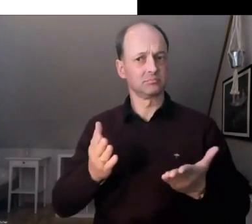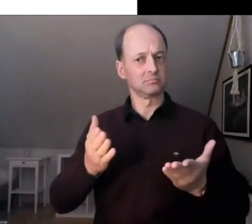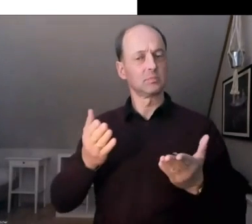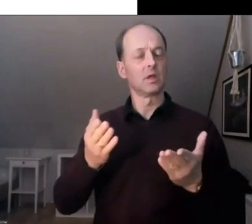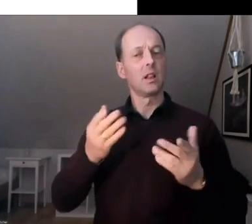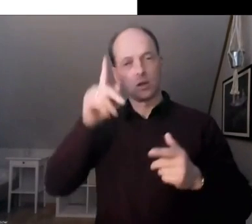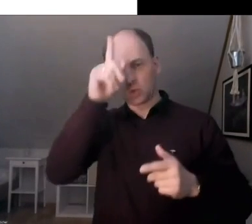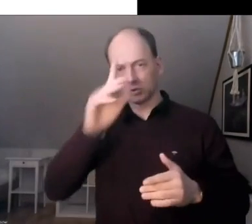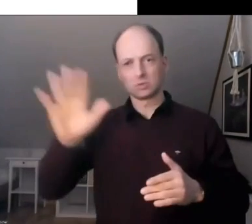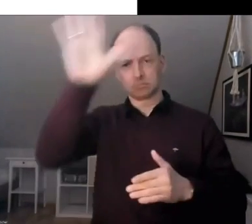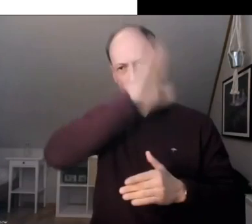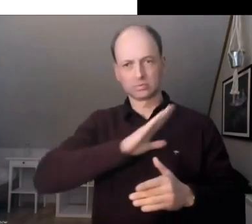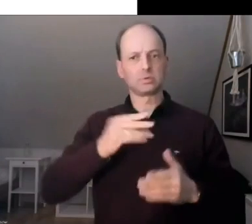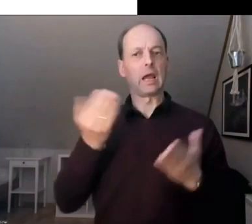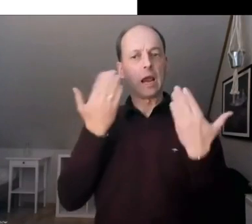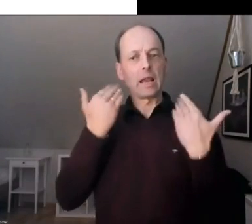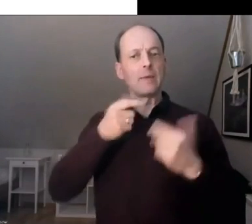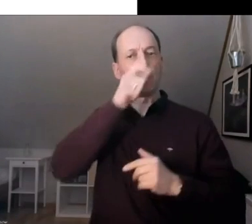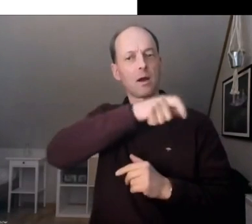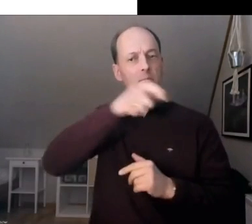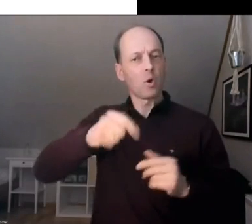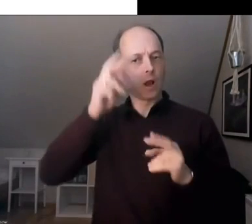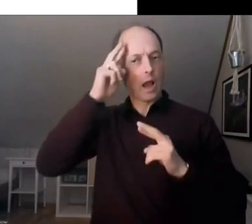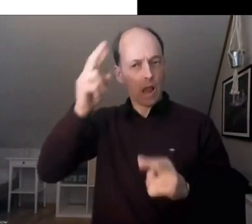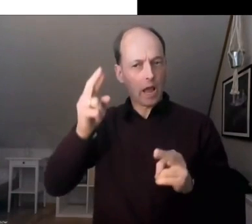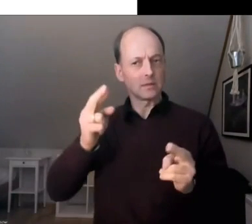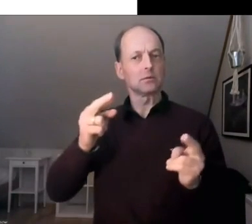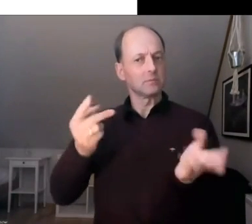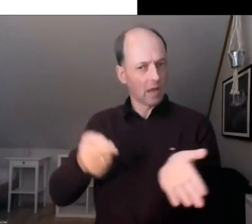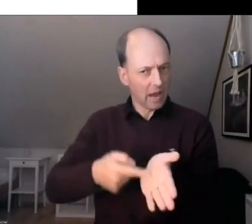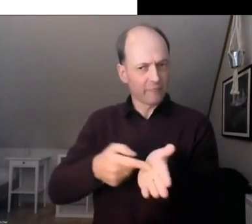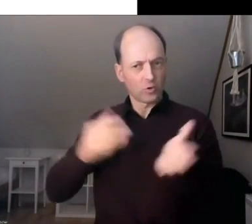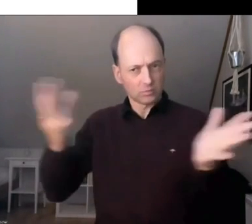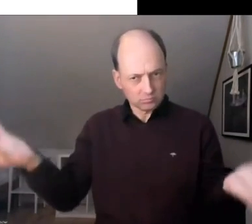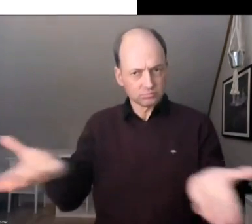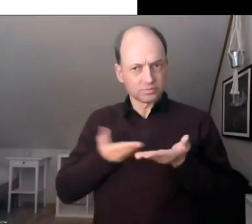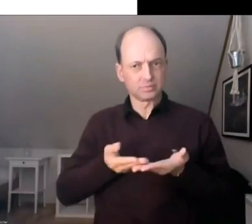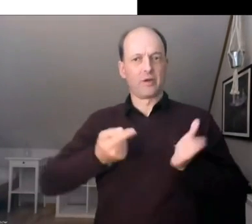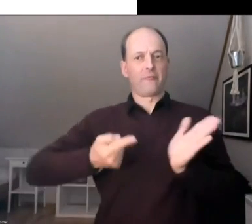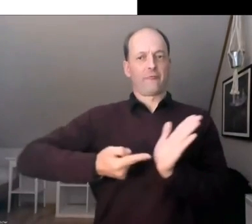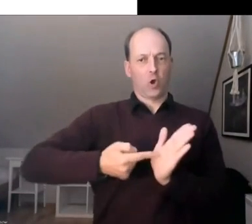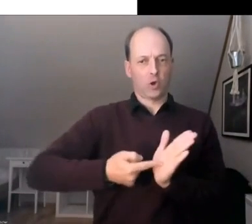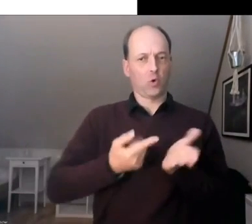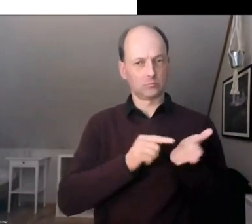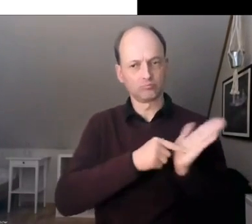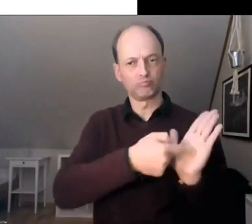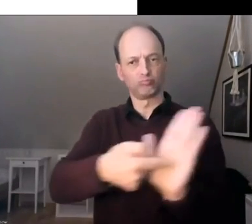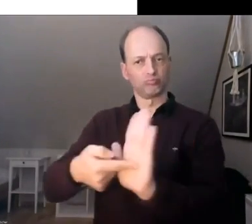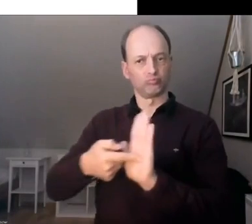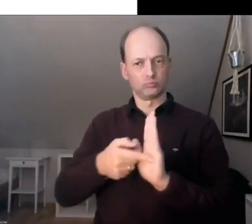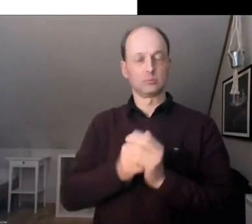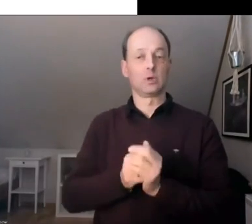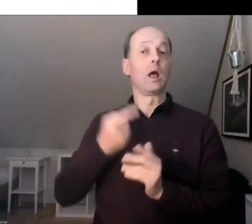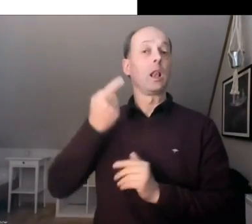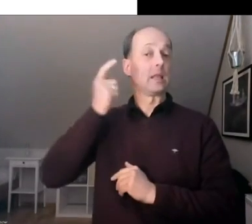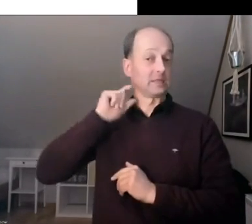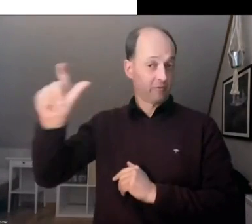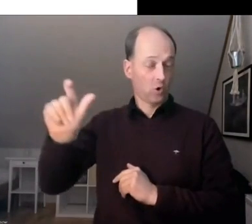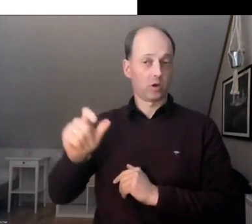bundesweiten Klimabürgerinnenrates vorzustellen. Fridays for Future Deutschland hat letzte Woche in einer